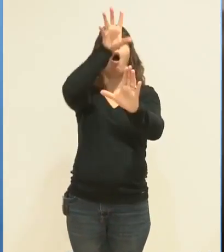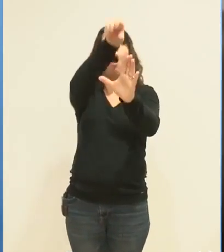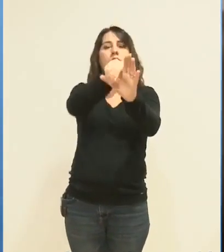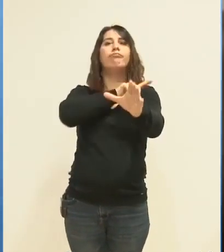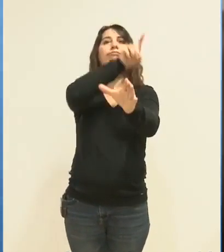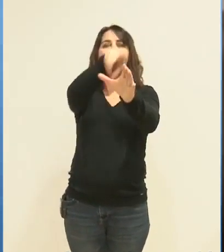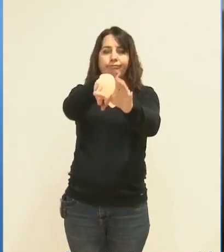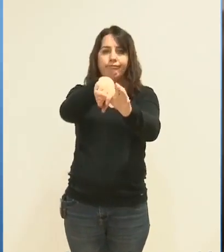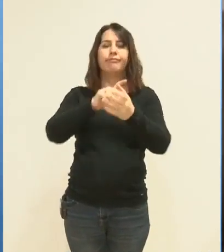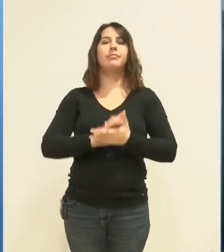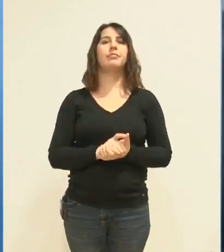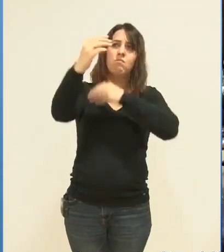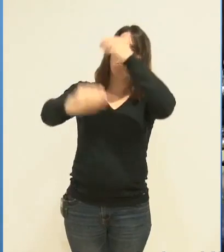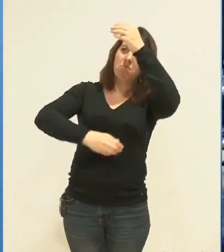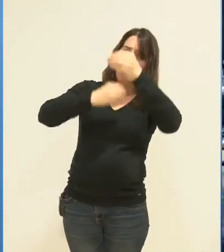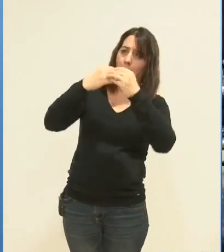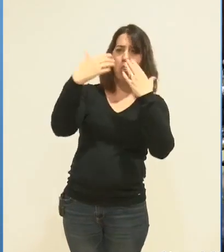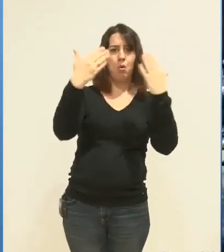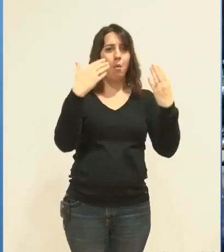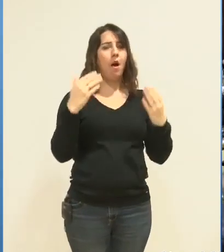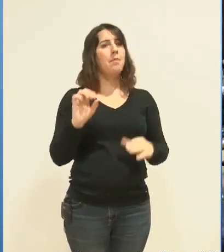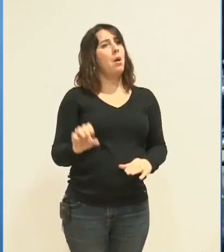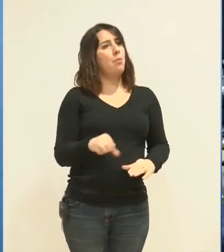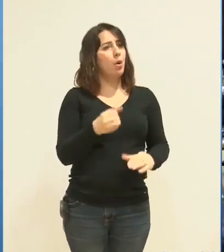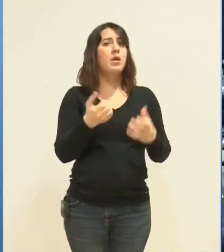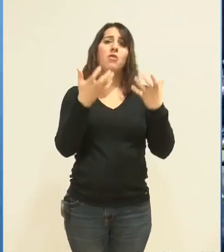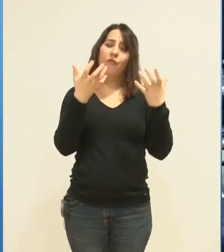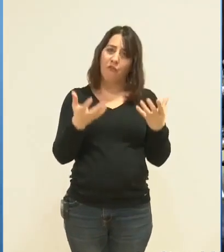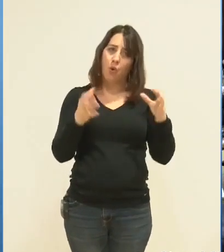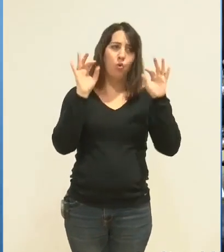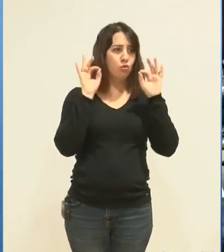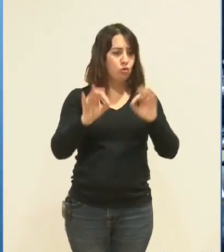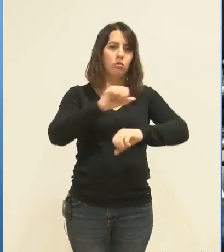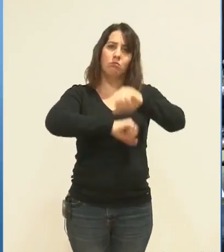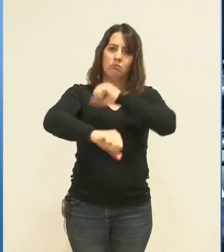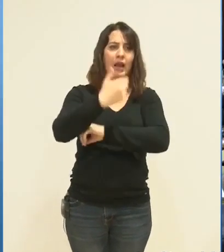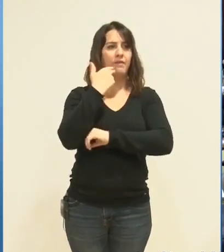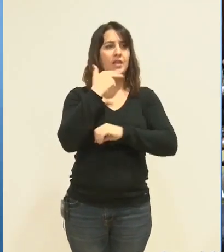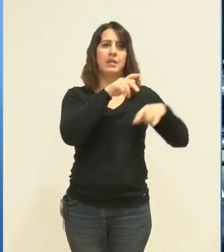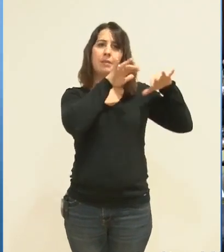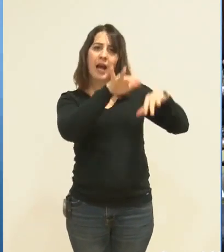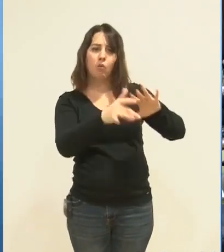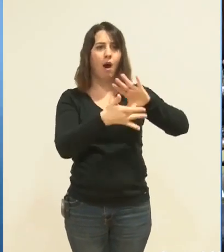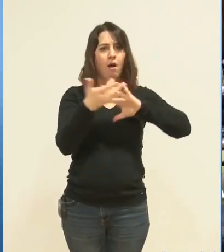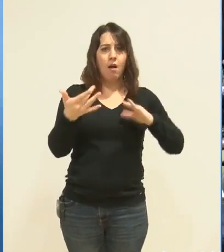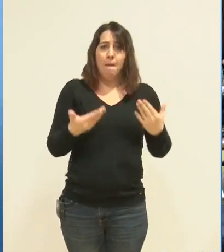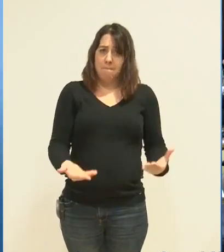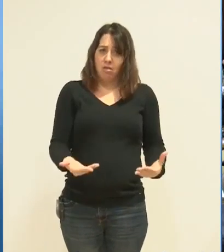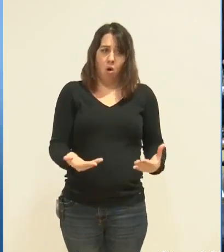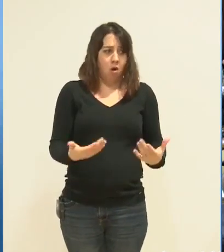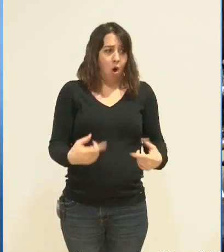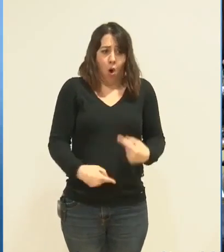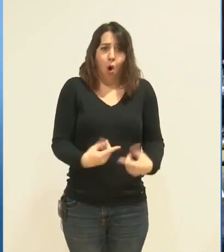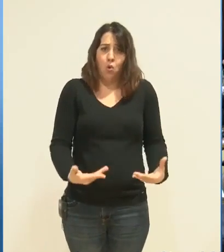des villes et territoires accueillants. Je souhaite déjà la prise en charge effective et efficace des migrants et des réfugiés présents sur nos